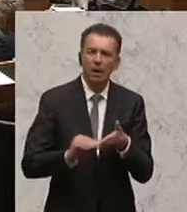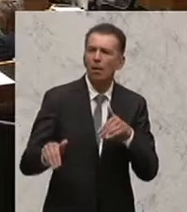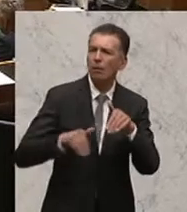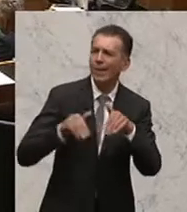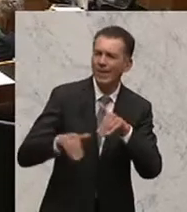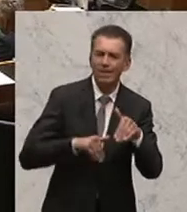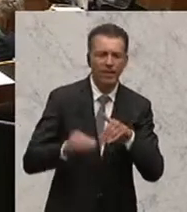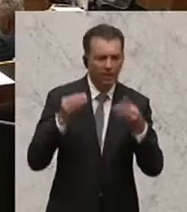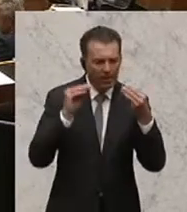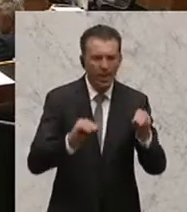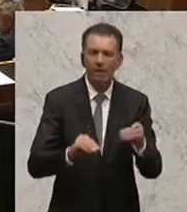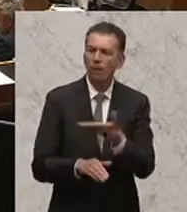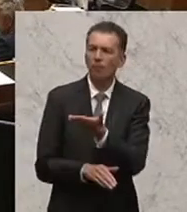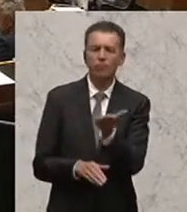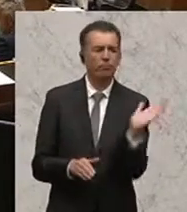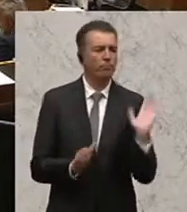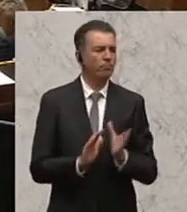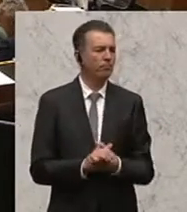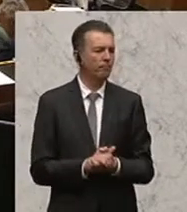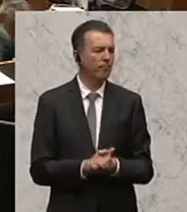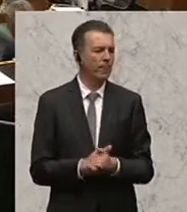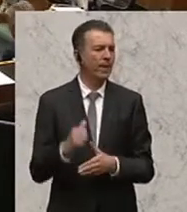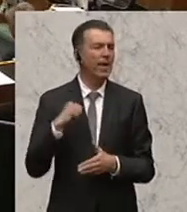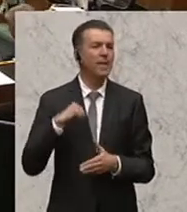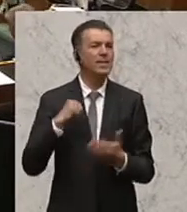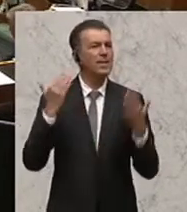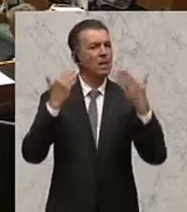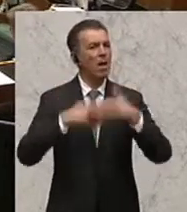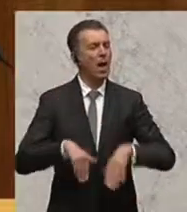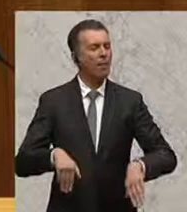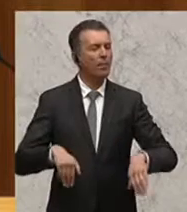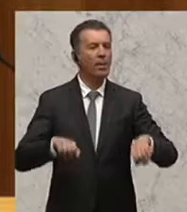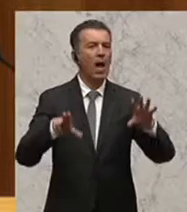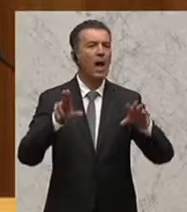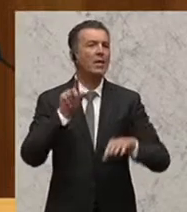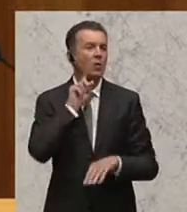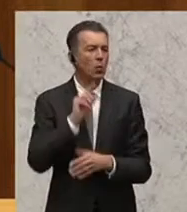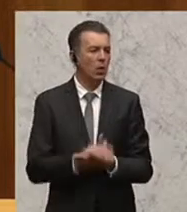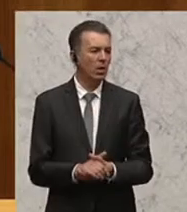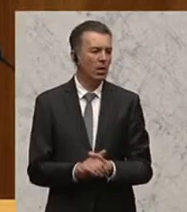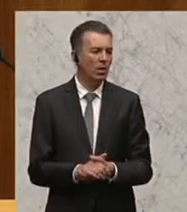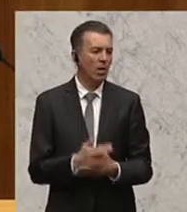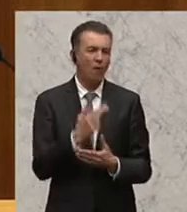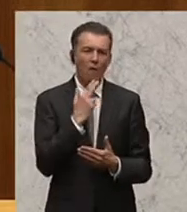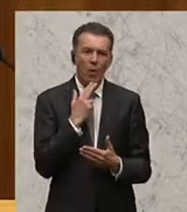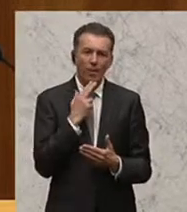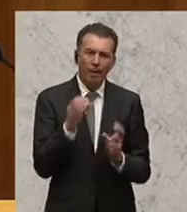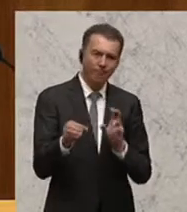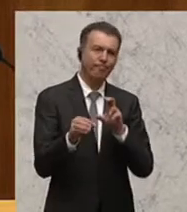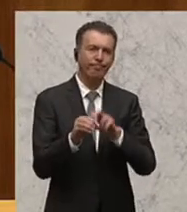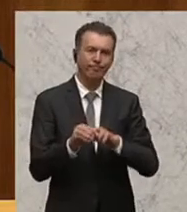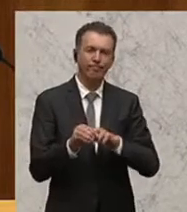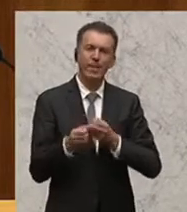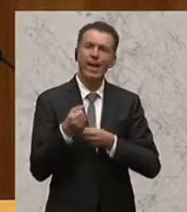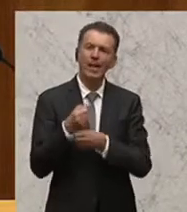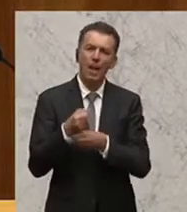Sigrid Maurer von den Grünen ist am Wort. Ich wollte gestern am Abend um 18 Uhr zur Demo gehen in Wien,